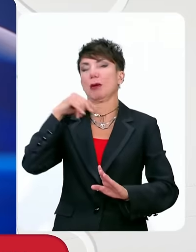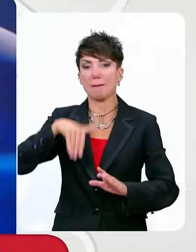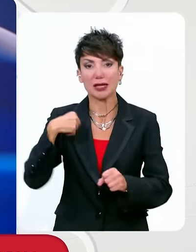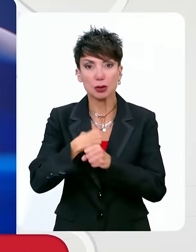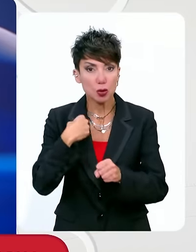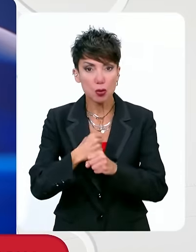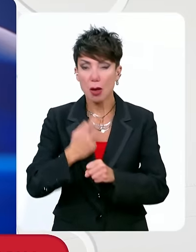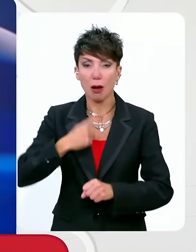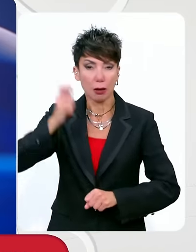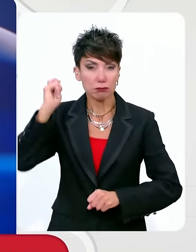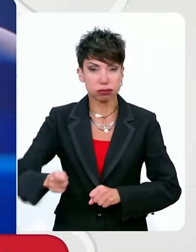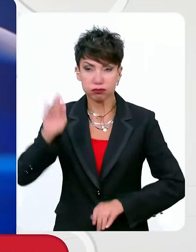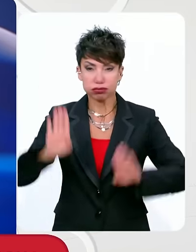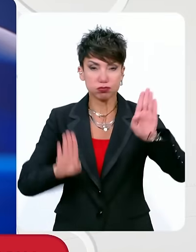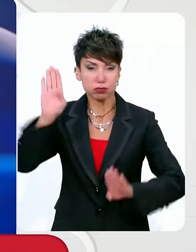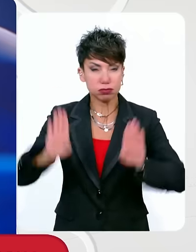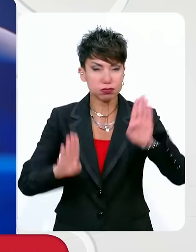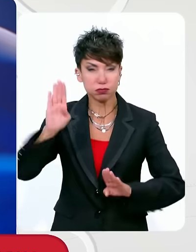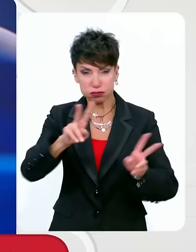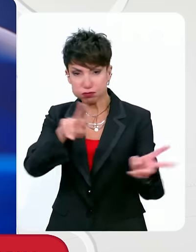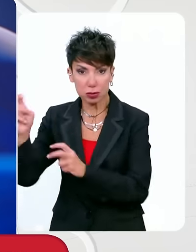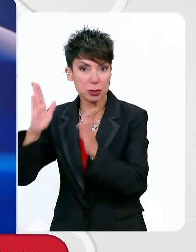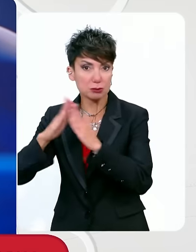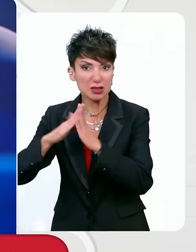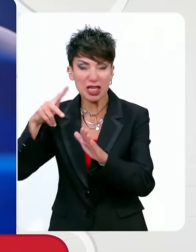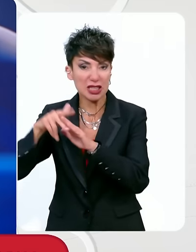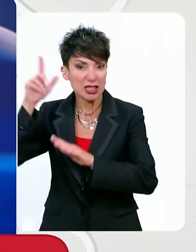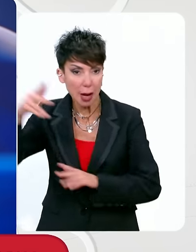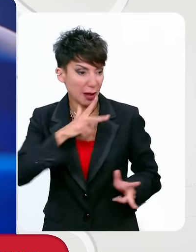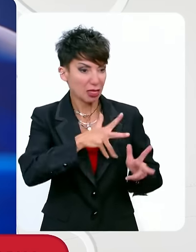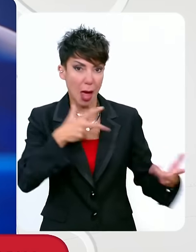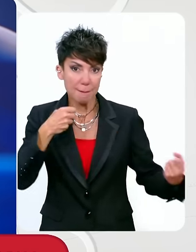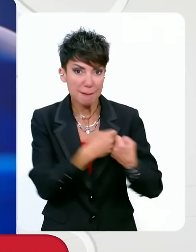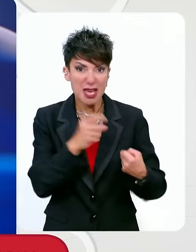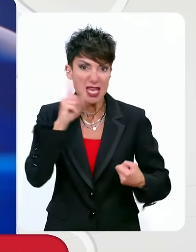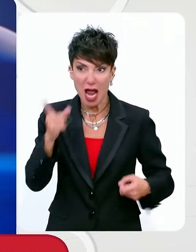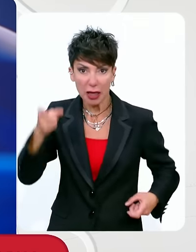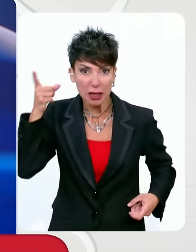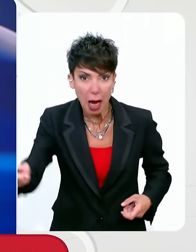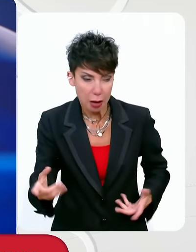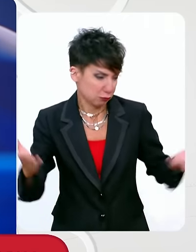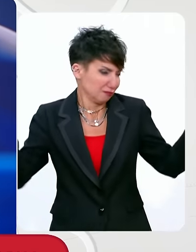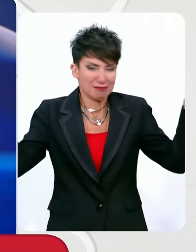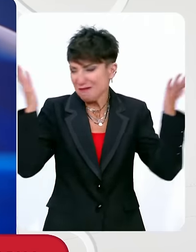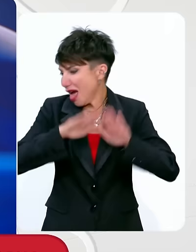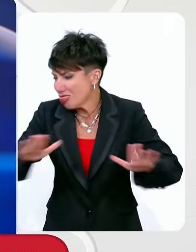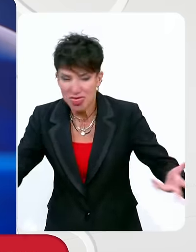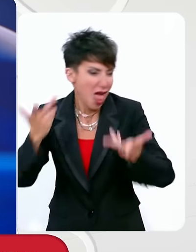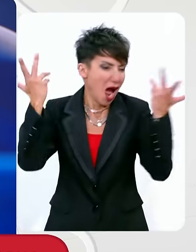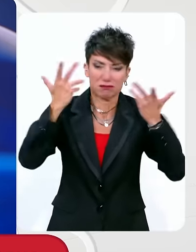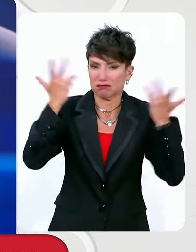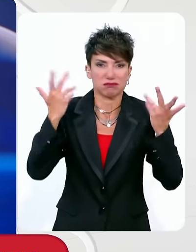σπιτιών, για τις γυναικοκτονίες, για το έγκλημα στα τέμπη και την τραγωδία των τεμπών, για την παιδεία, για τους